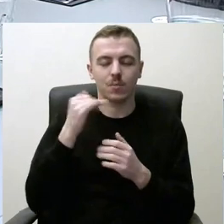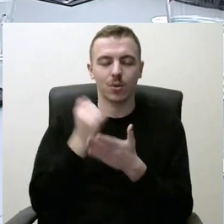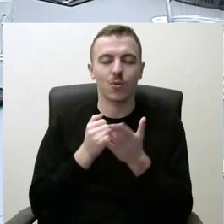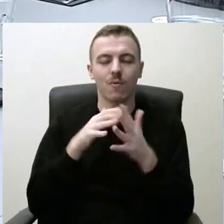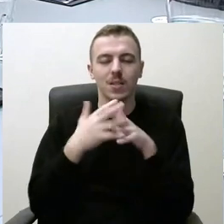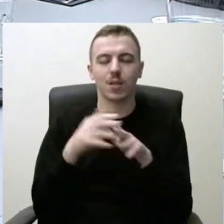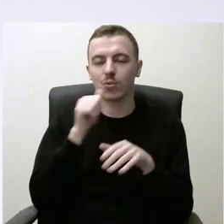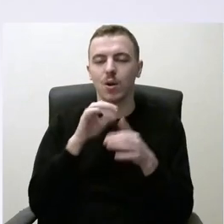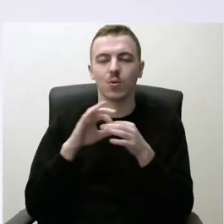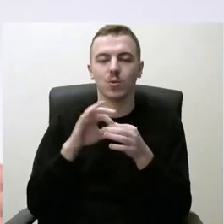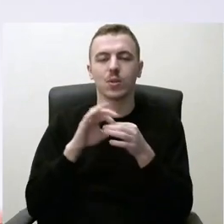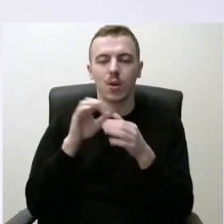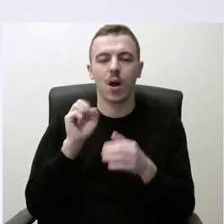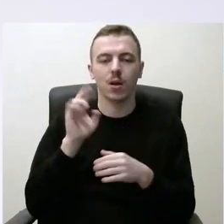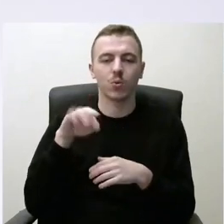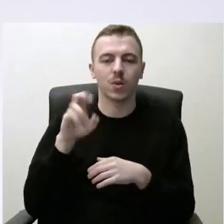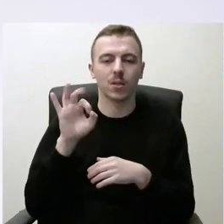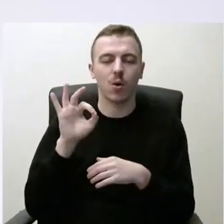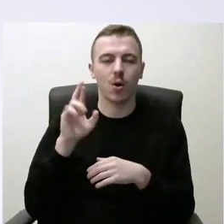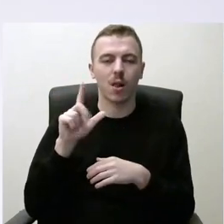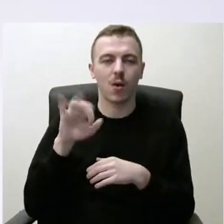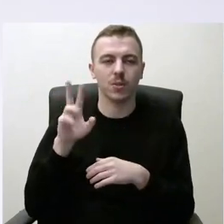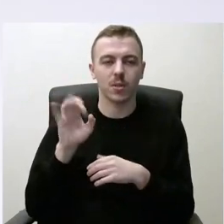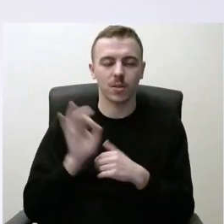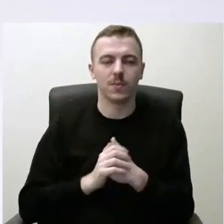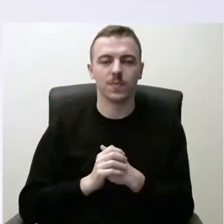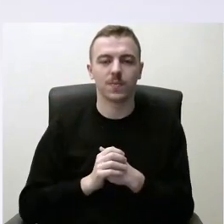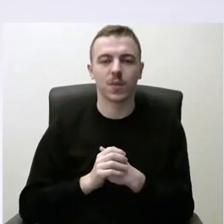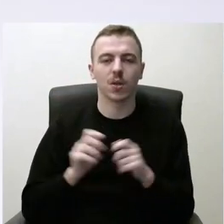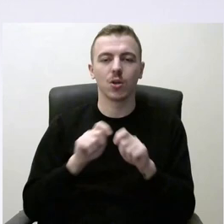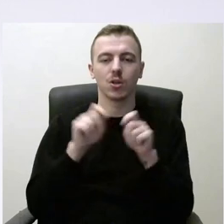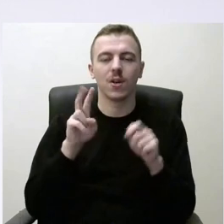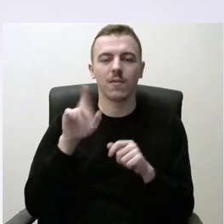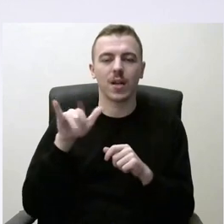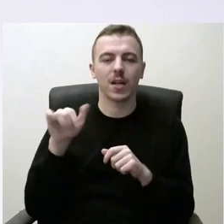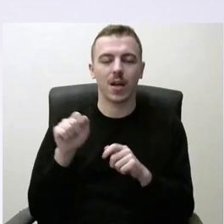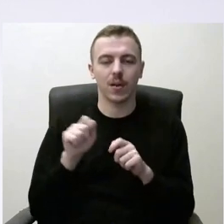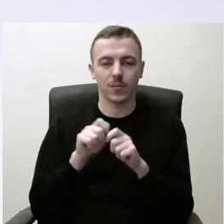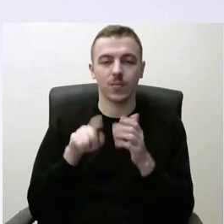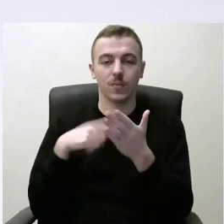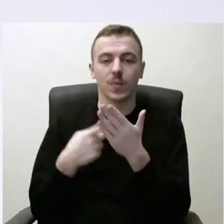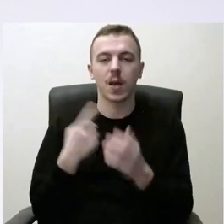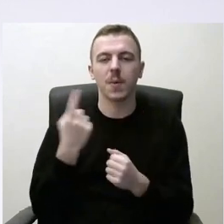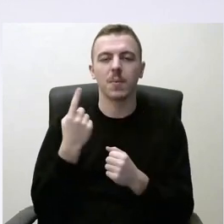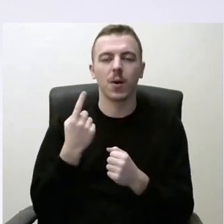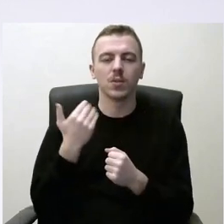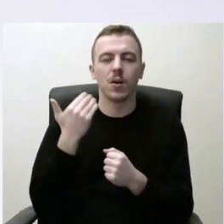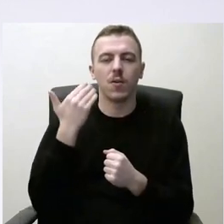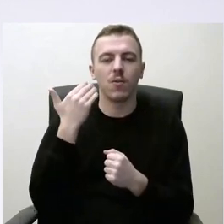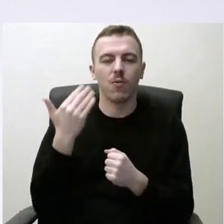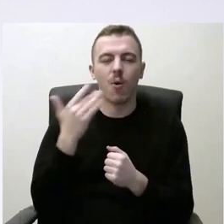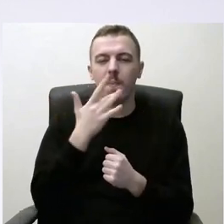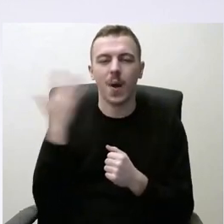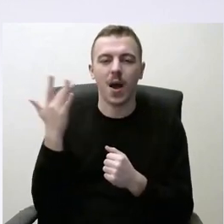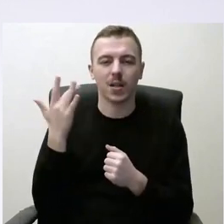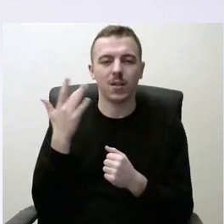Urlauskas. Taigi pradėsime nuo Jūsų, ponia Vilyje. Pirmiausia, kas yra Jūsų partijai,